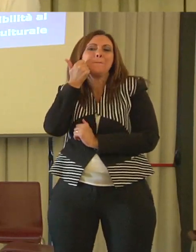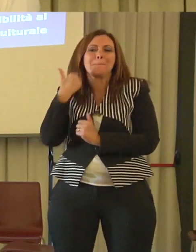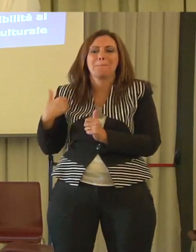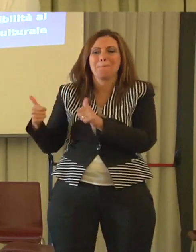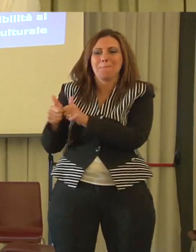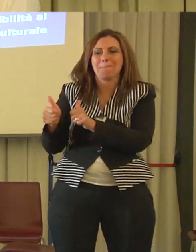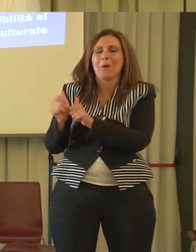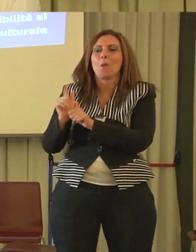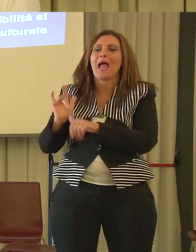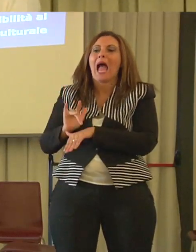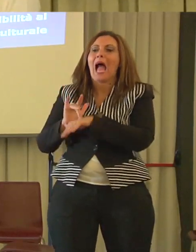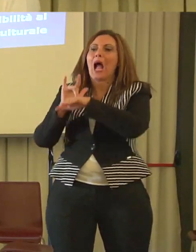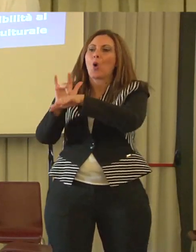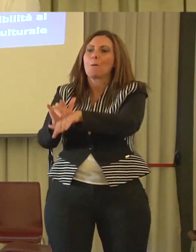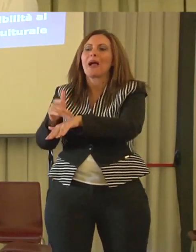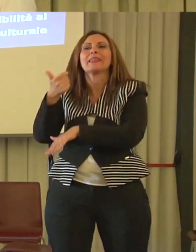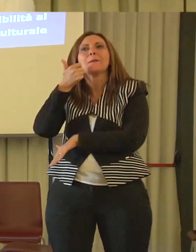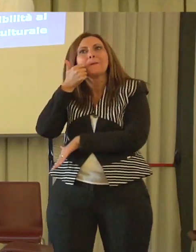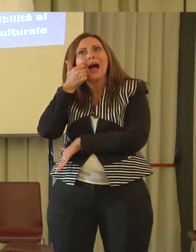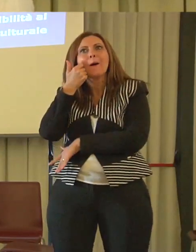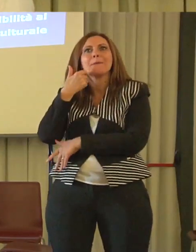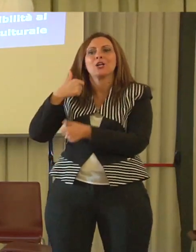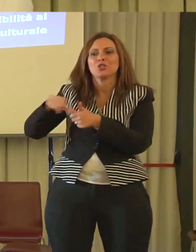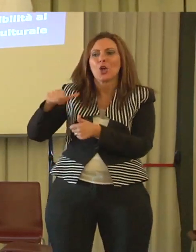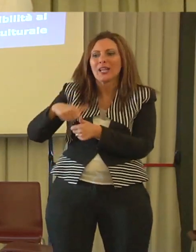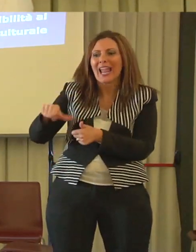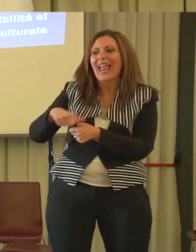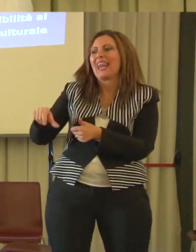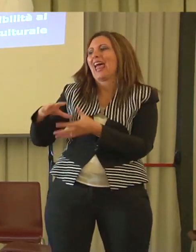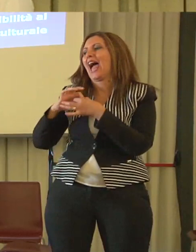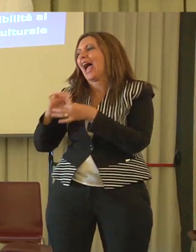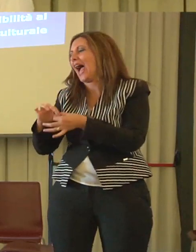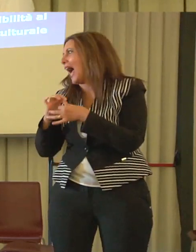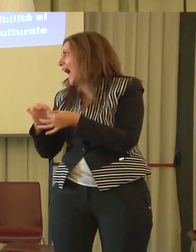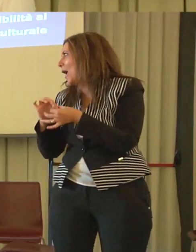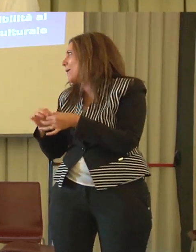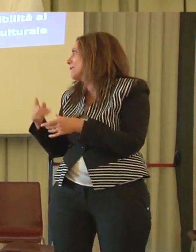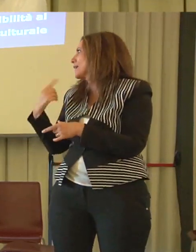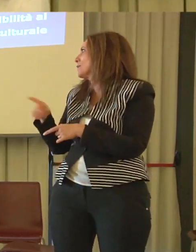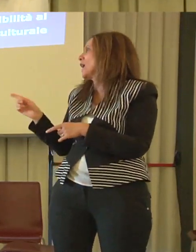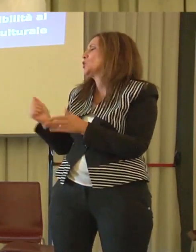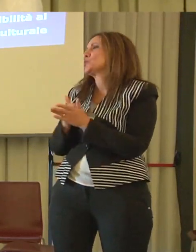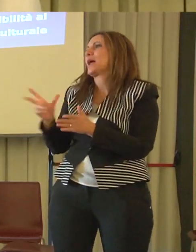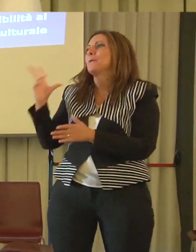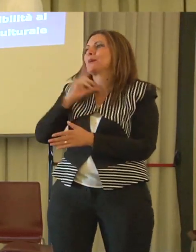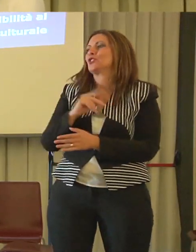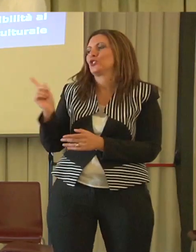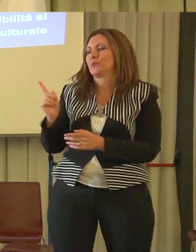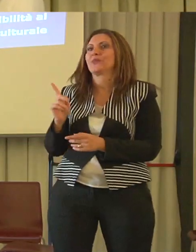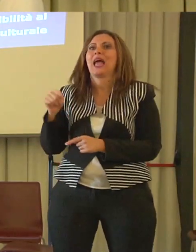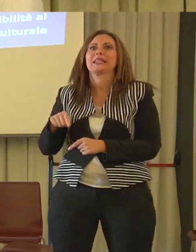di figura di madre, sorella, amica, poi Giuseppe ci dirà se è così e quanto è stato importante. Prego Filomena Zacchini.